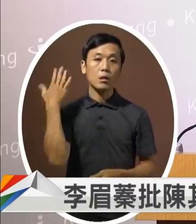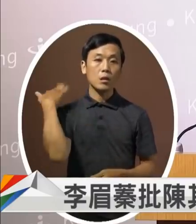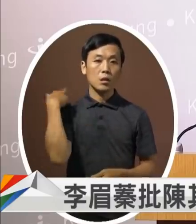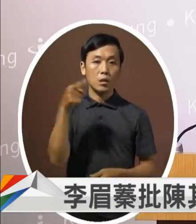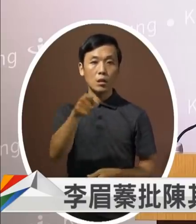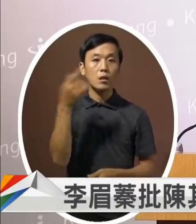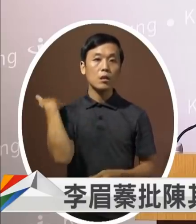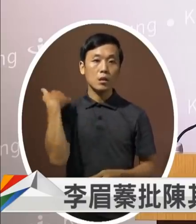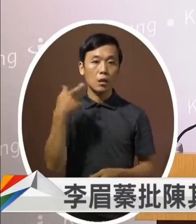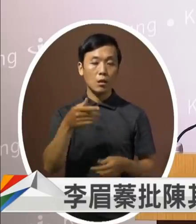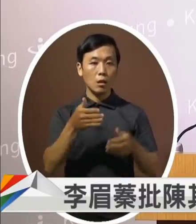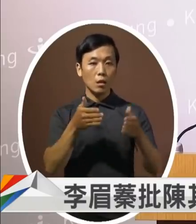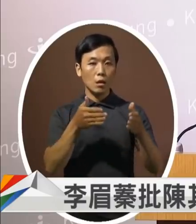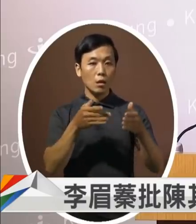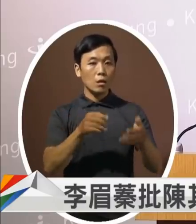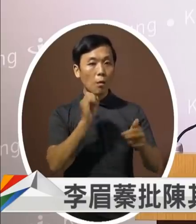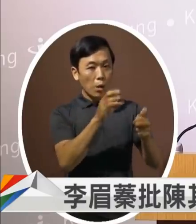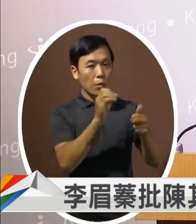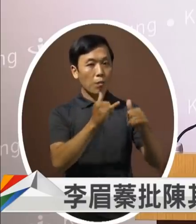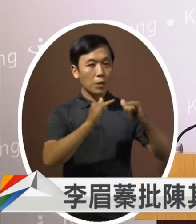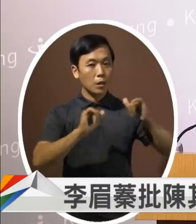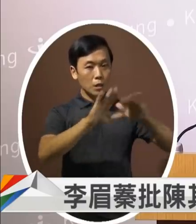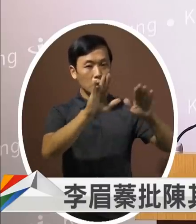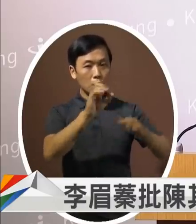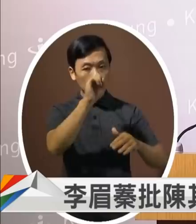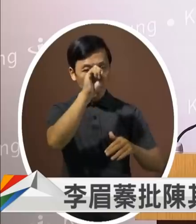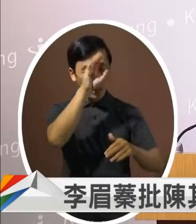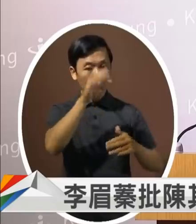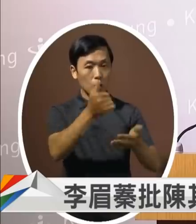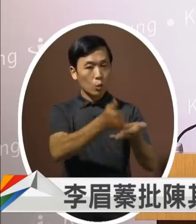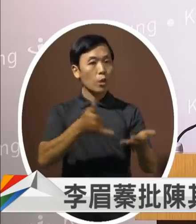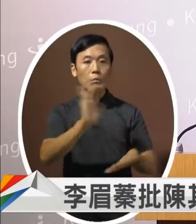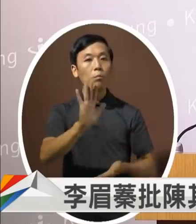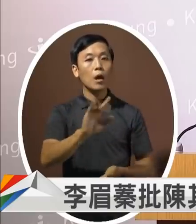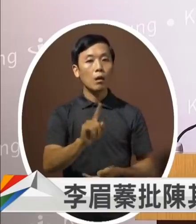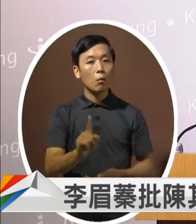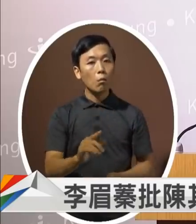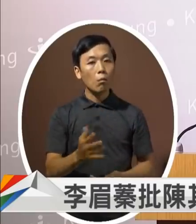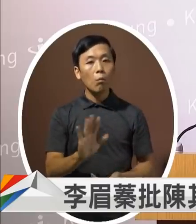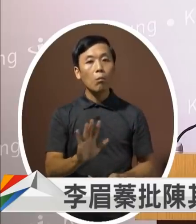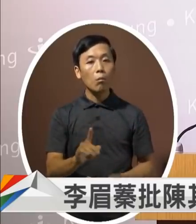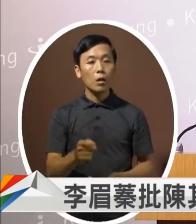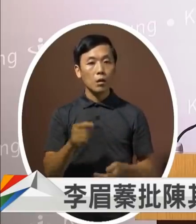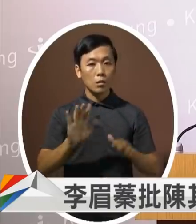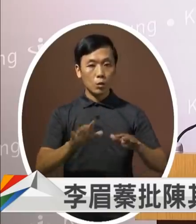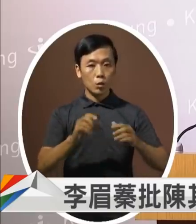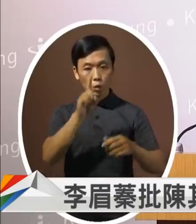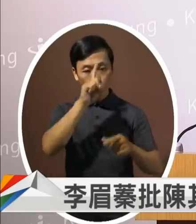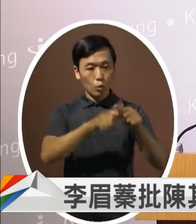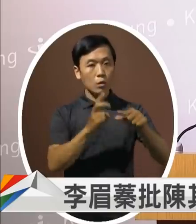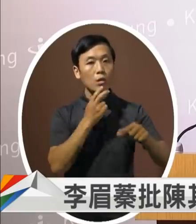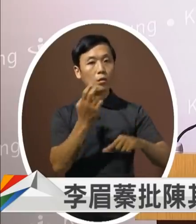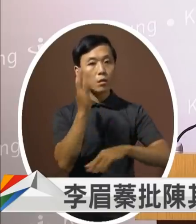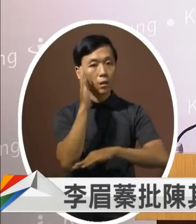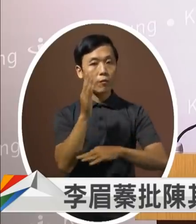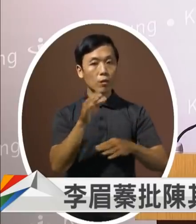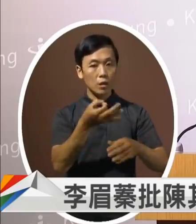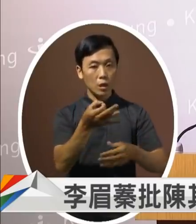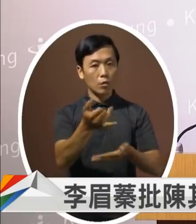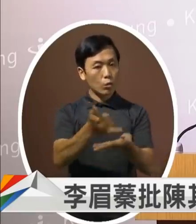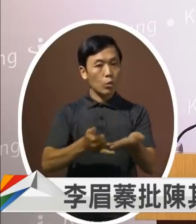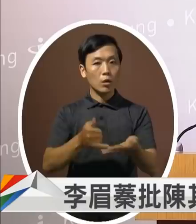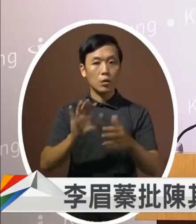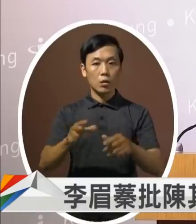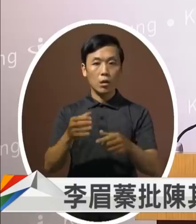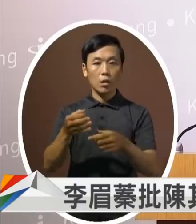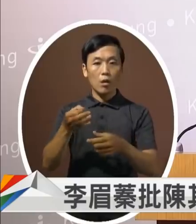民进党不要退回中央的经费呢中央现在已经把这个经费收回去了现在已经没有中央补